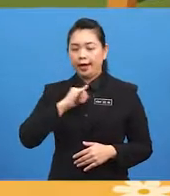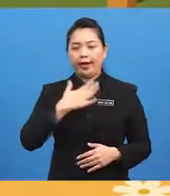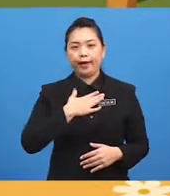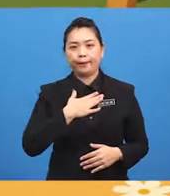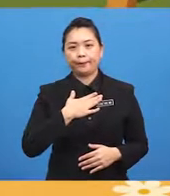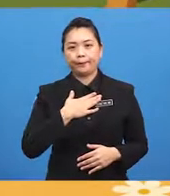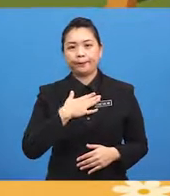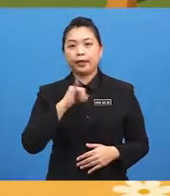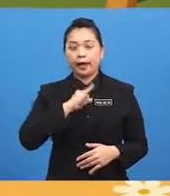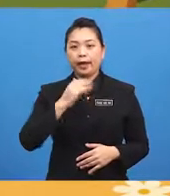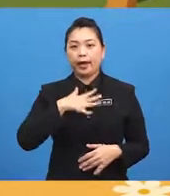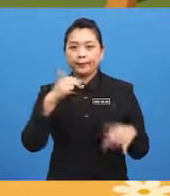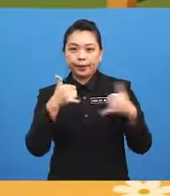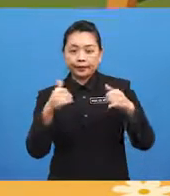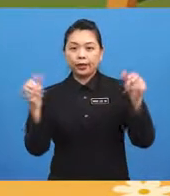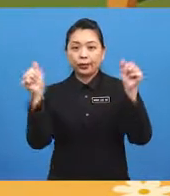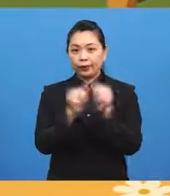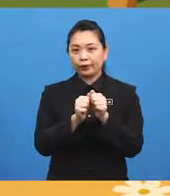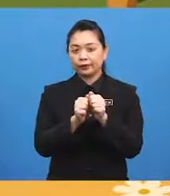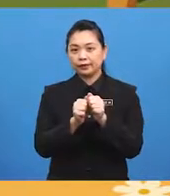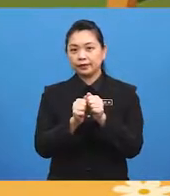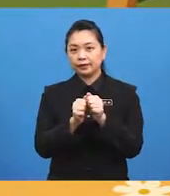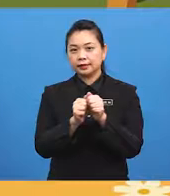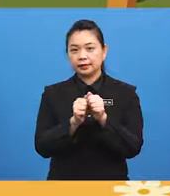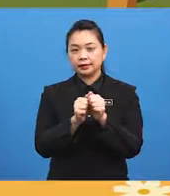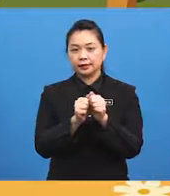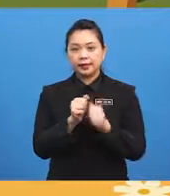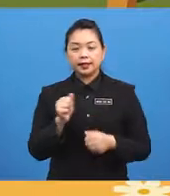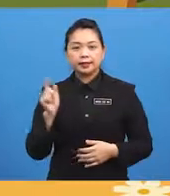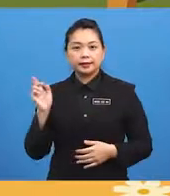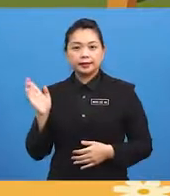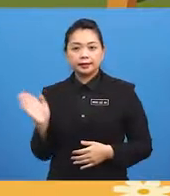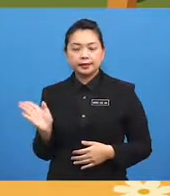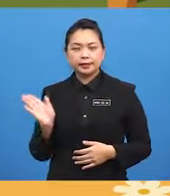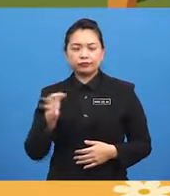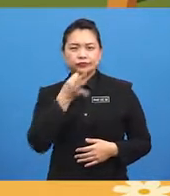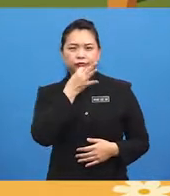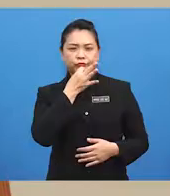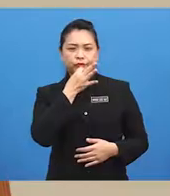I'm playing with this... ...um... ...with this strange creature.